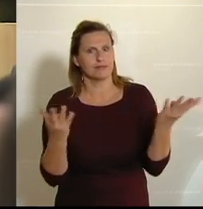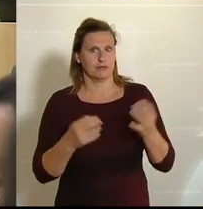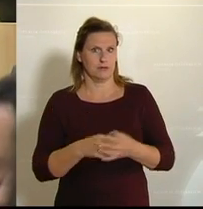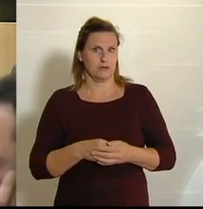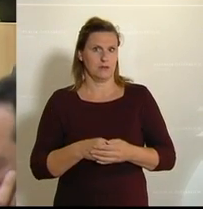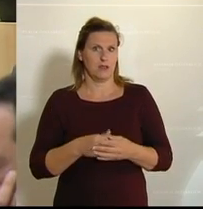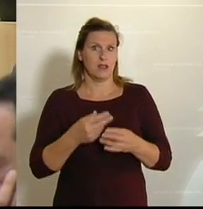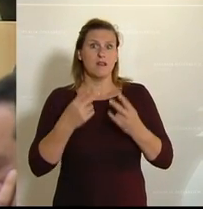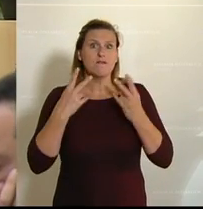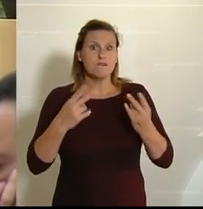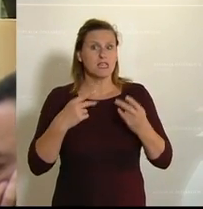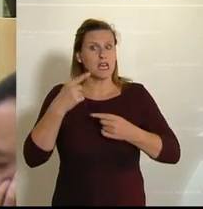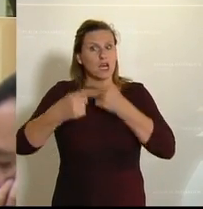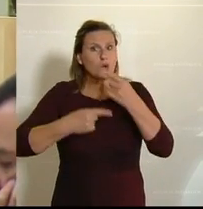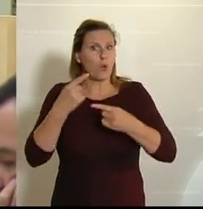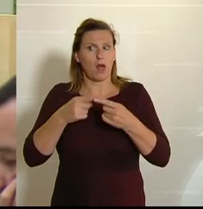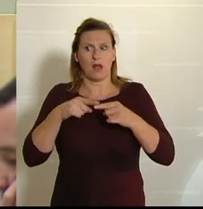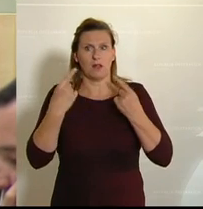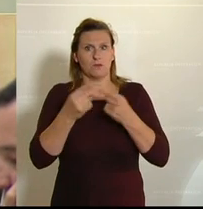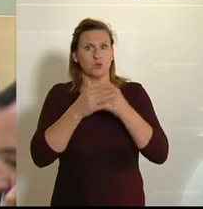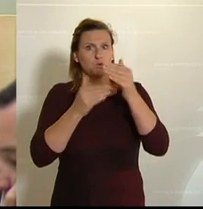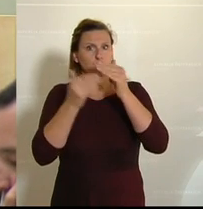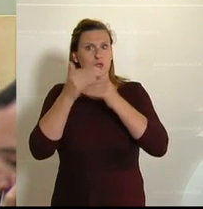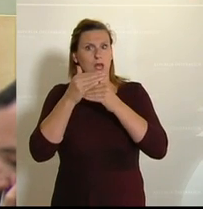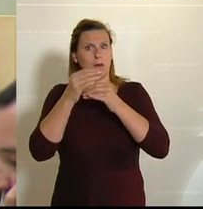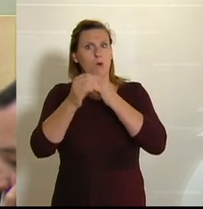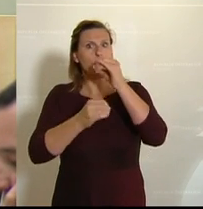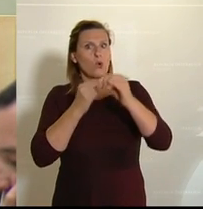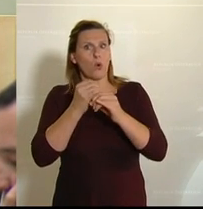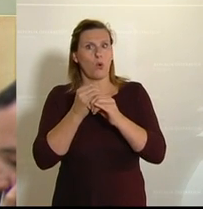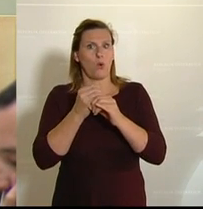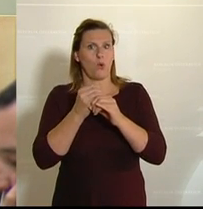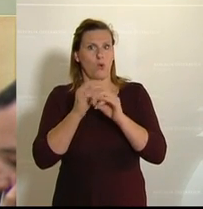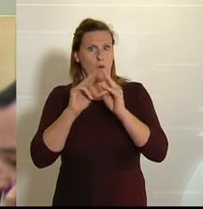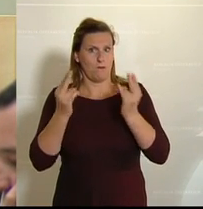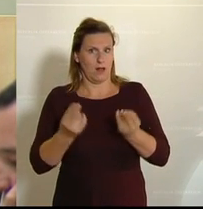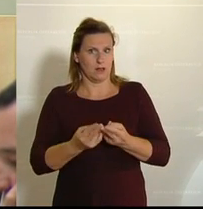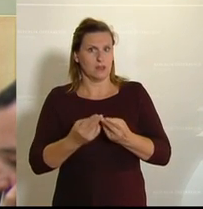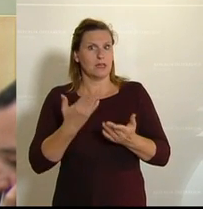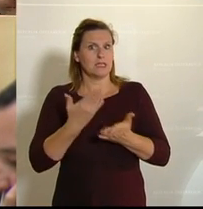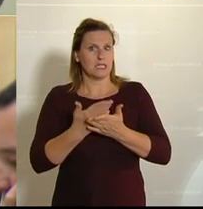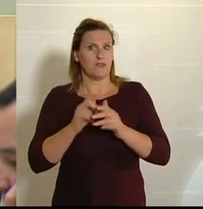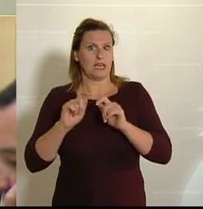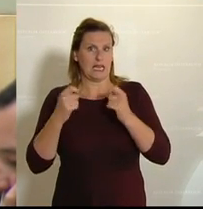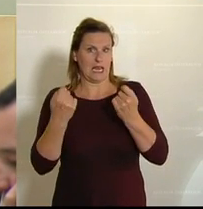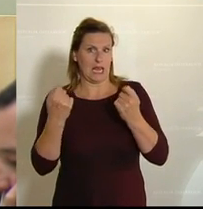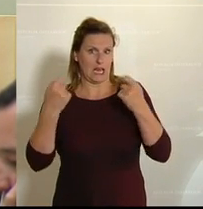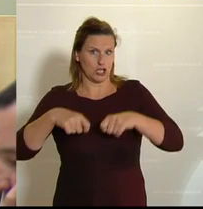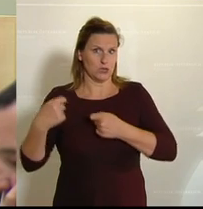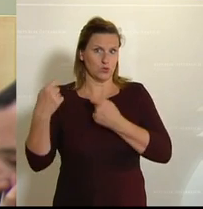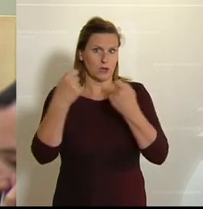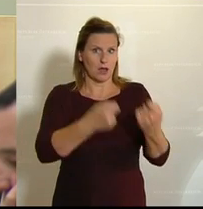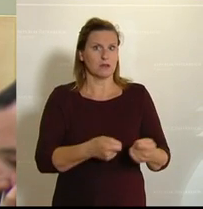eine zentrale Rolle in unserem Ökosystem spielt, stelle ich nun folgenden Entschließungsantrag der